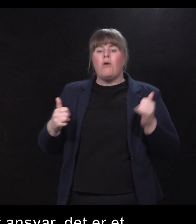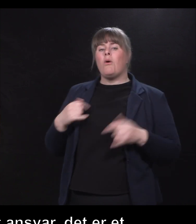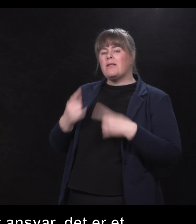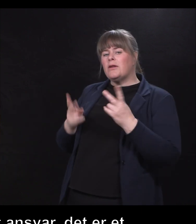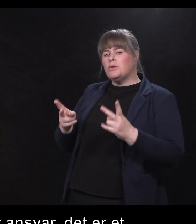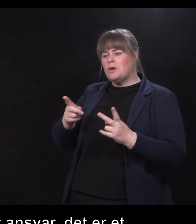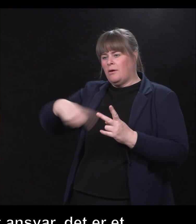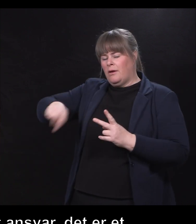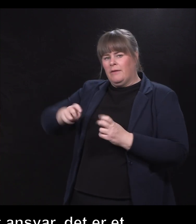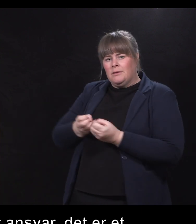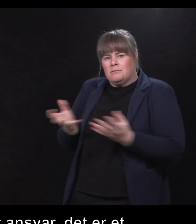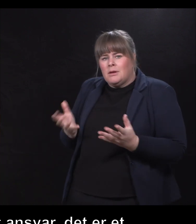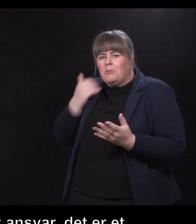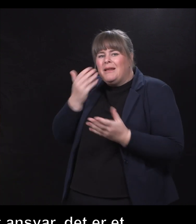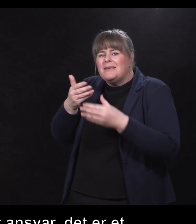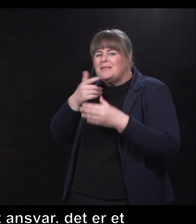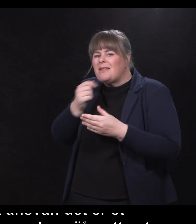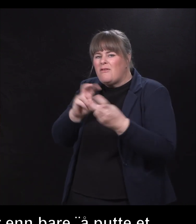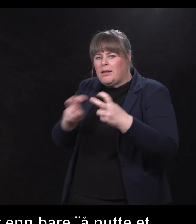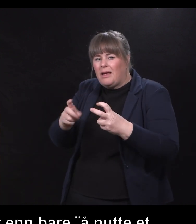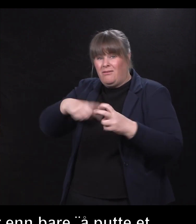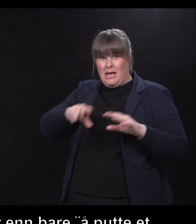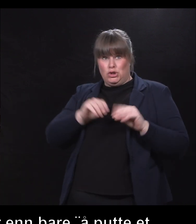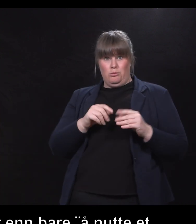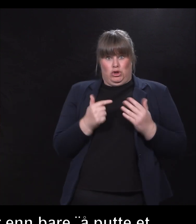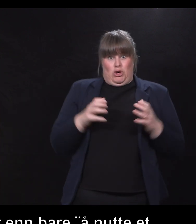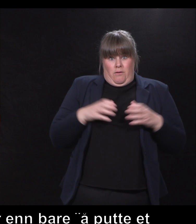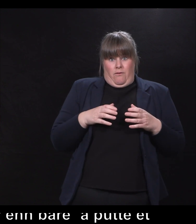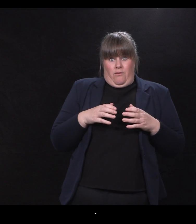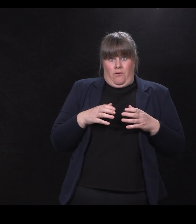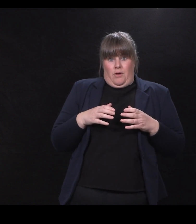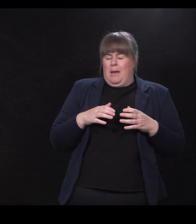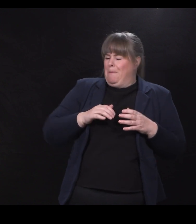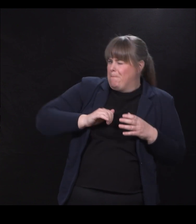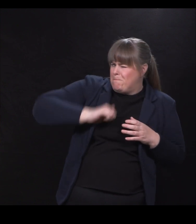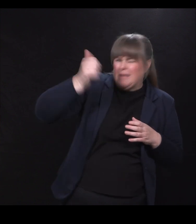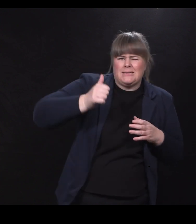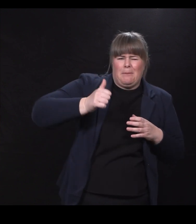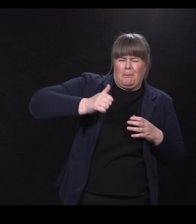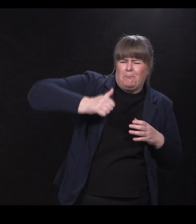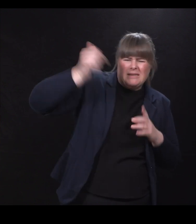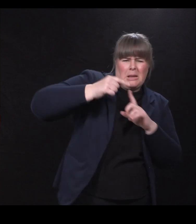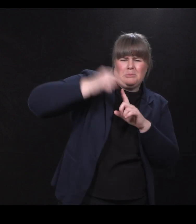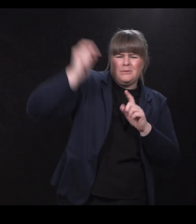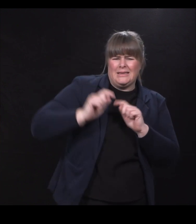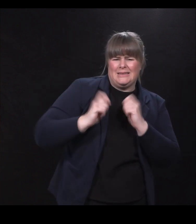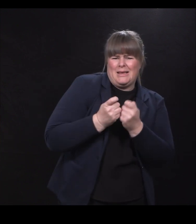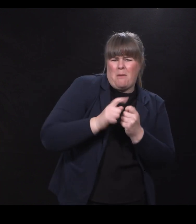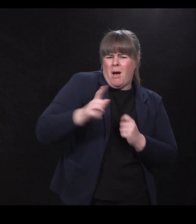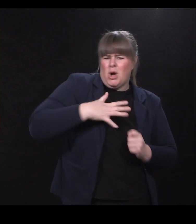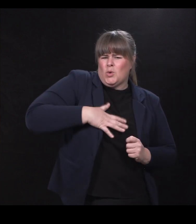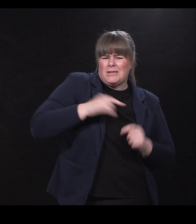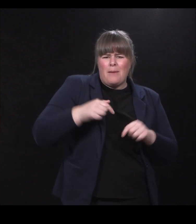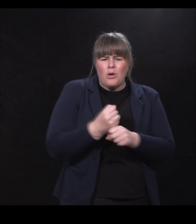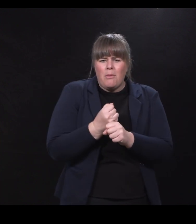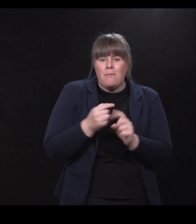Vi er jo syv trevåkter nå, og vi er det beste, beste teamet du kan finne. Vi bare koser oss på jobb, men samtidig så